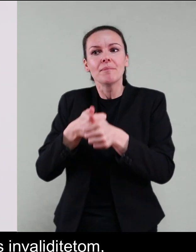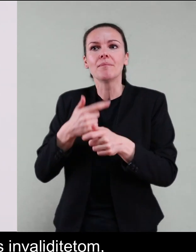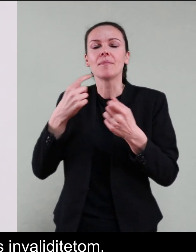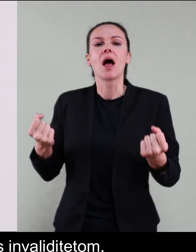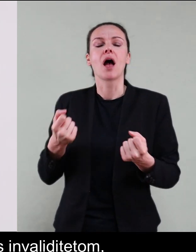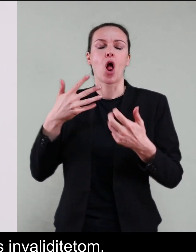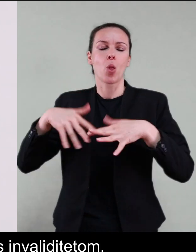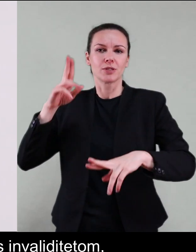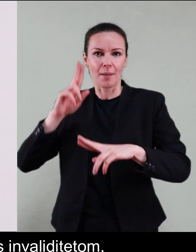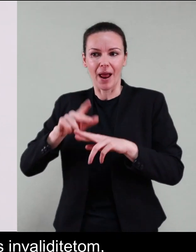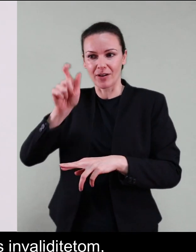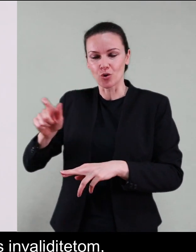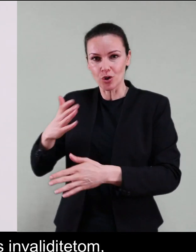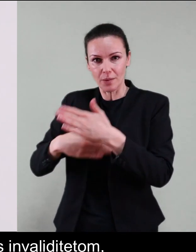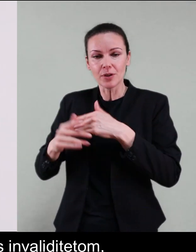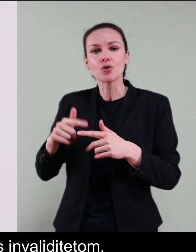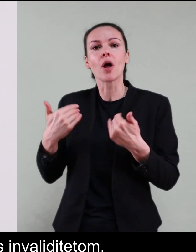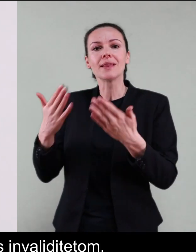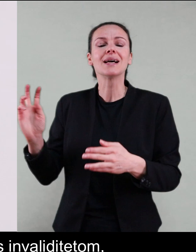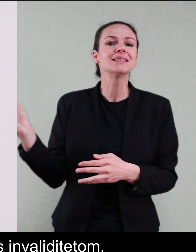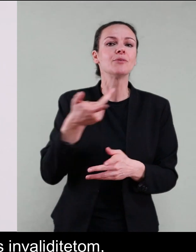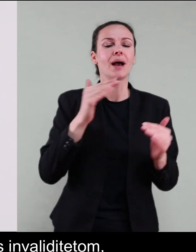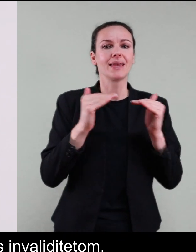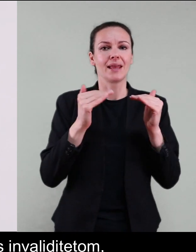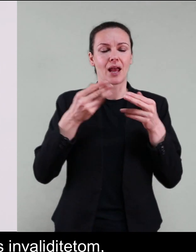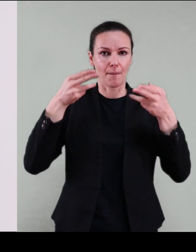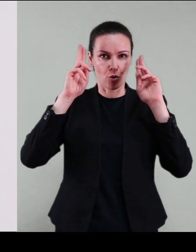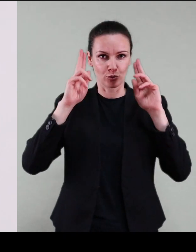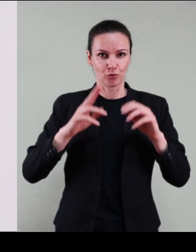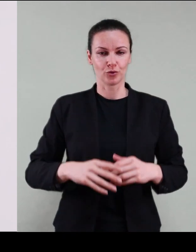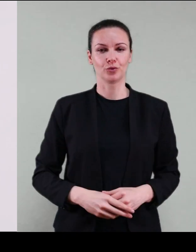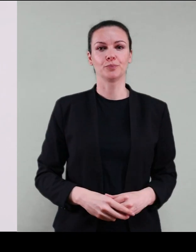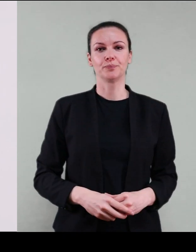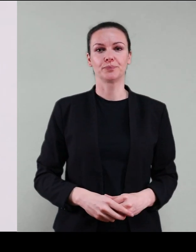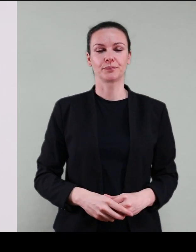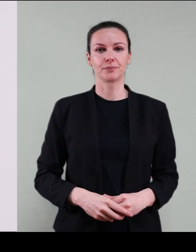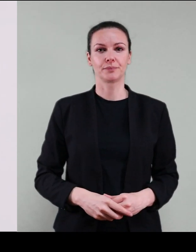podržava ljudska prava osoba s invaliditetom, pružajući svima jednake mogućnosti.